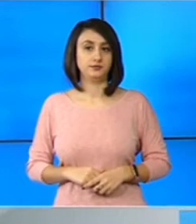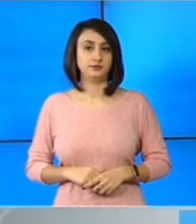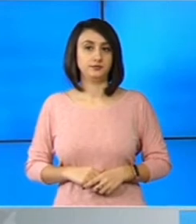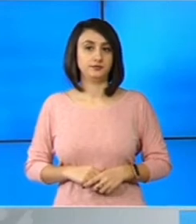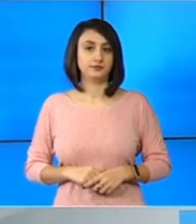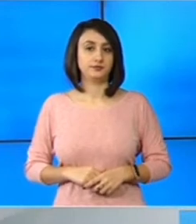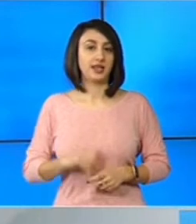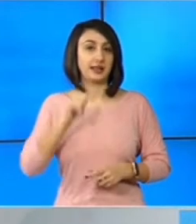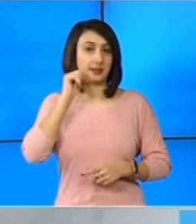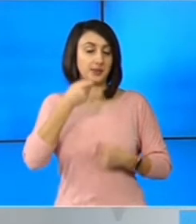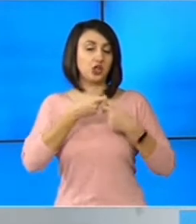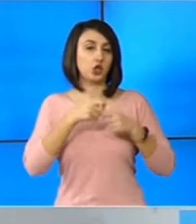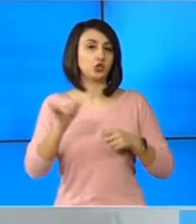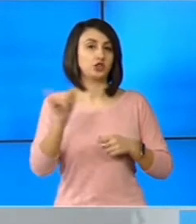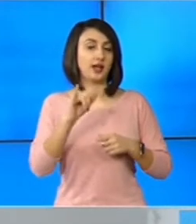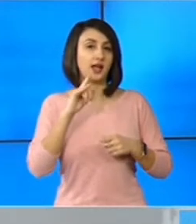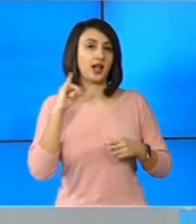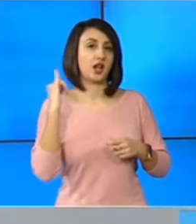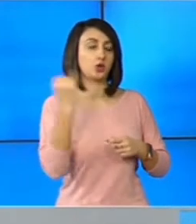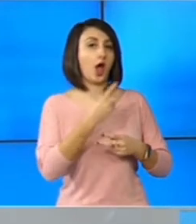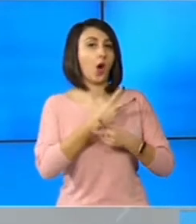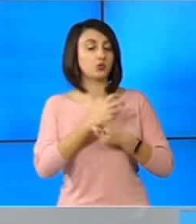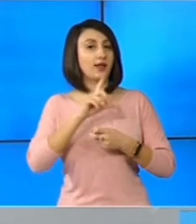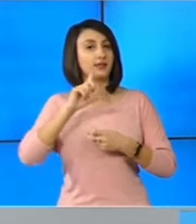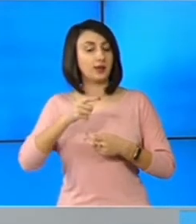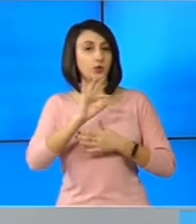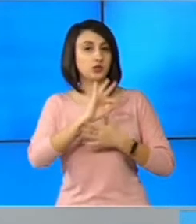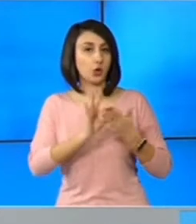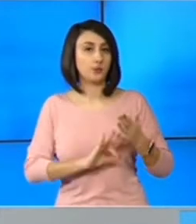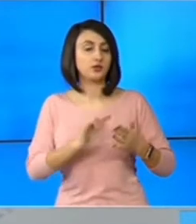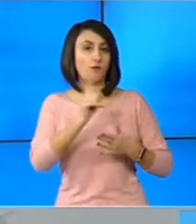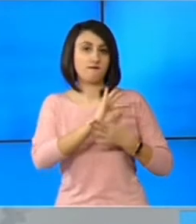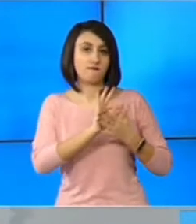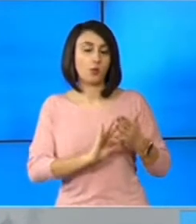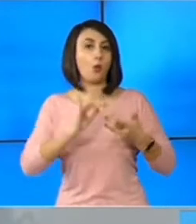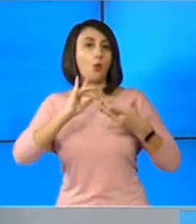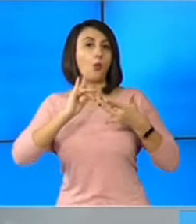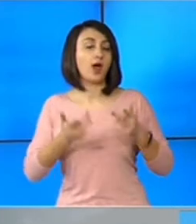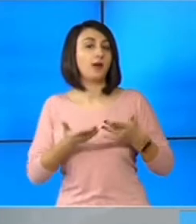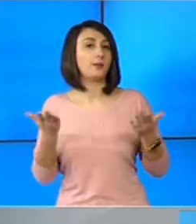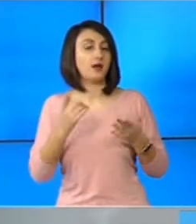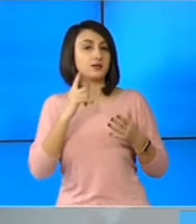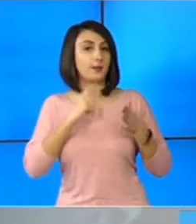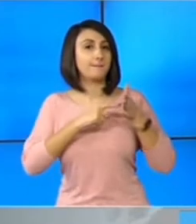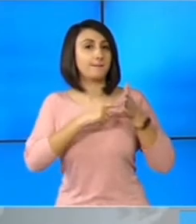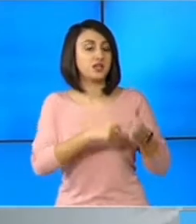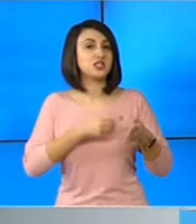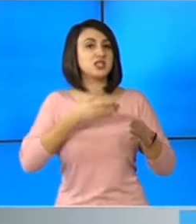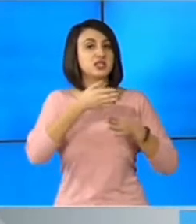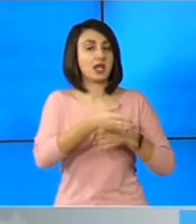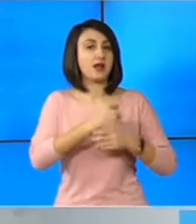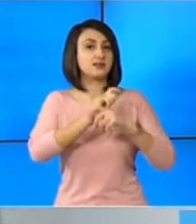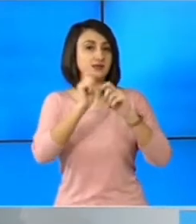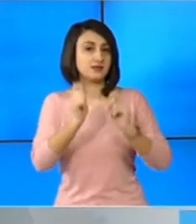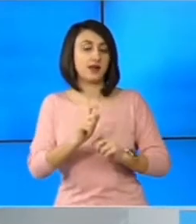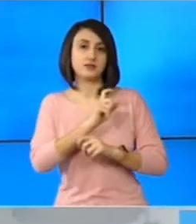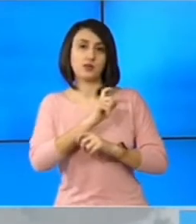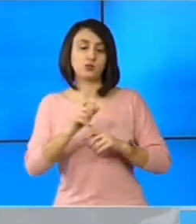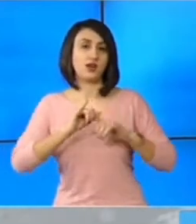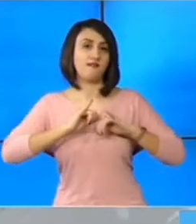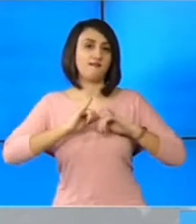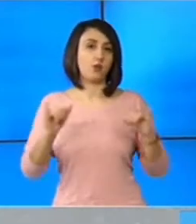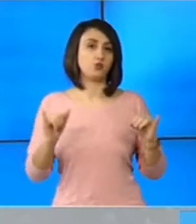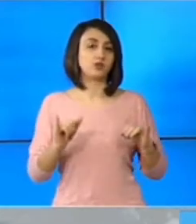De mâine, toți cei care călătoresc în Austria trebuie să completeze un formular online pe care să îl prezinte la intrarea în țară. Din cauza